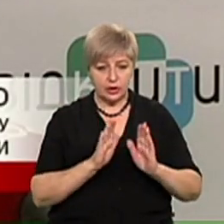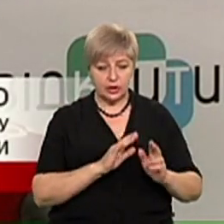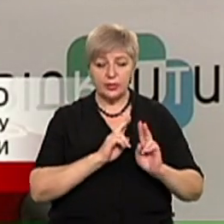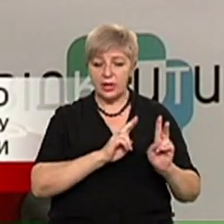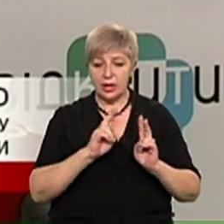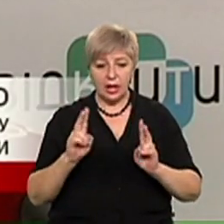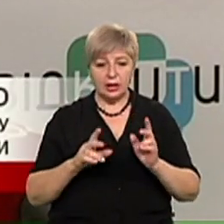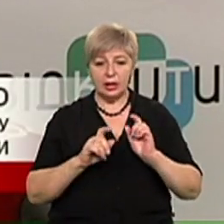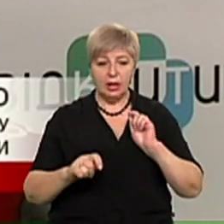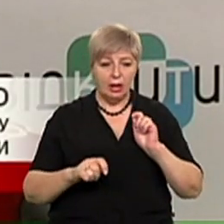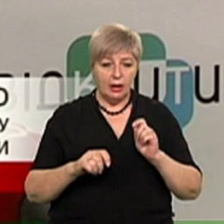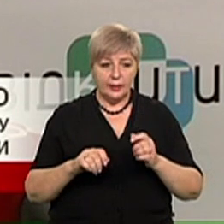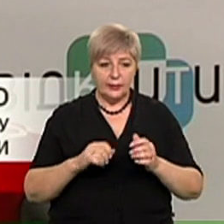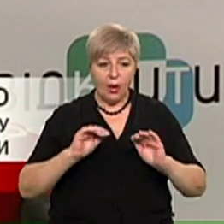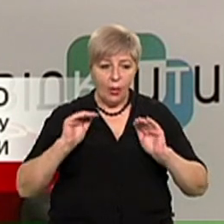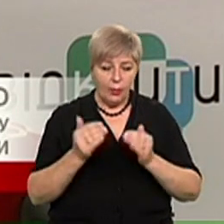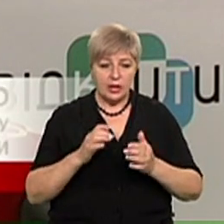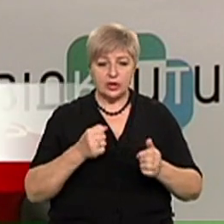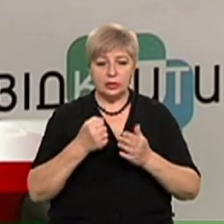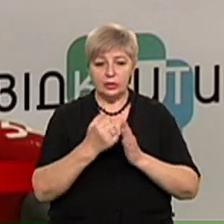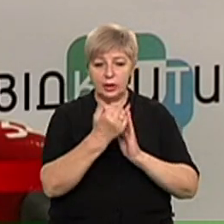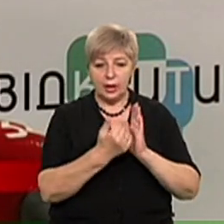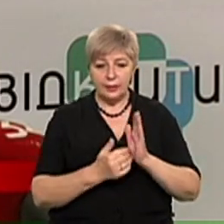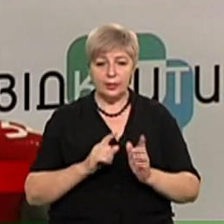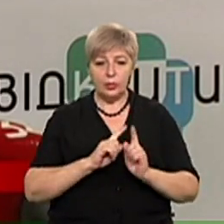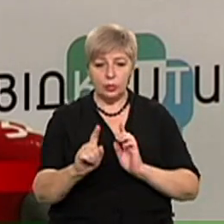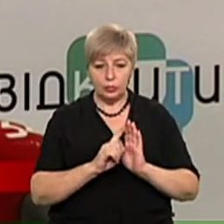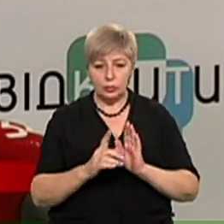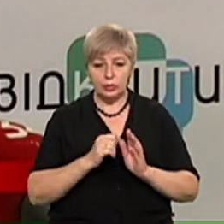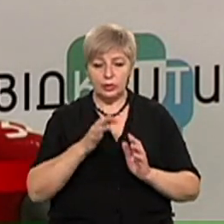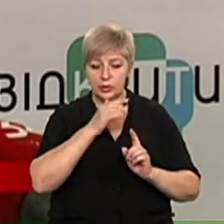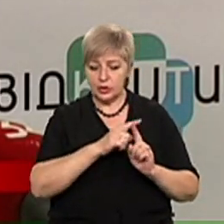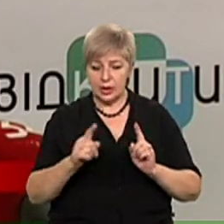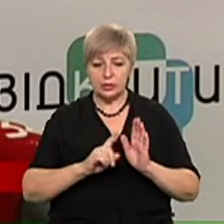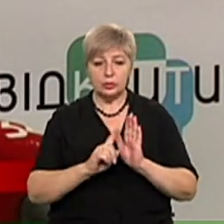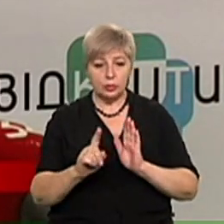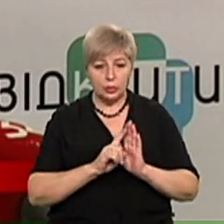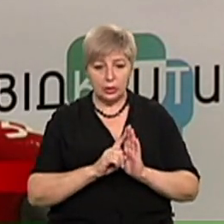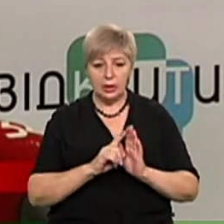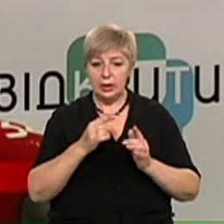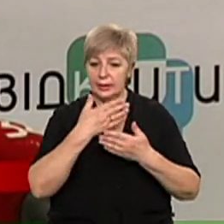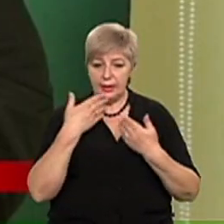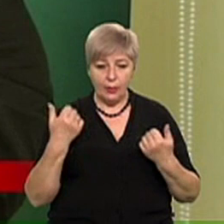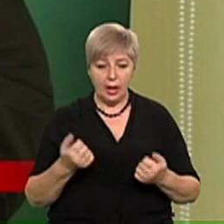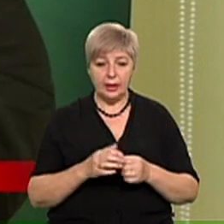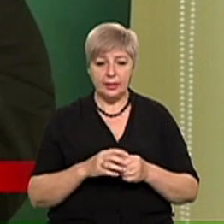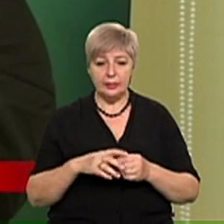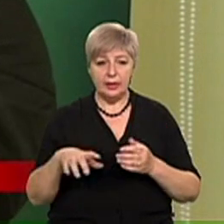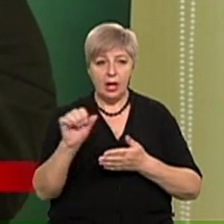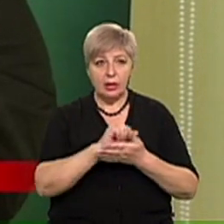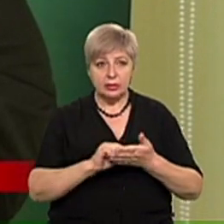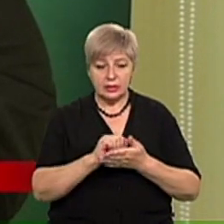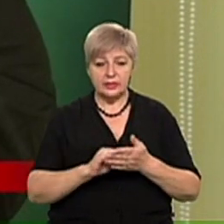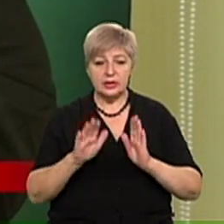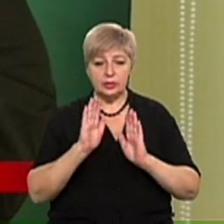перебоїв, збоїв, обмежень щодо графіку руху, часу руху немає. Дезінфекція